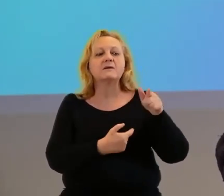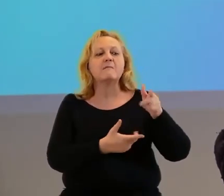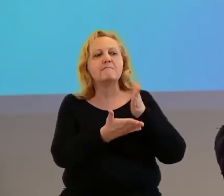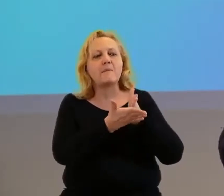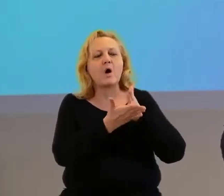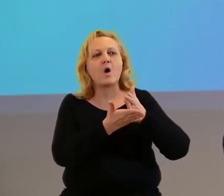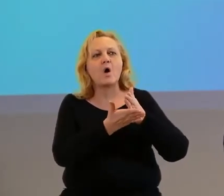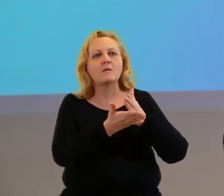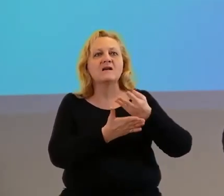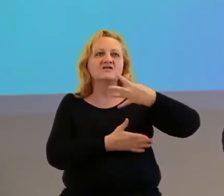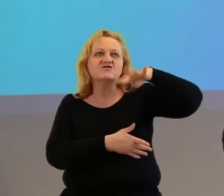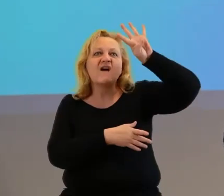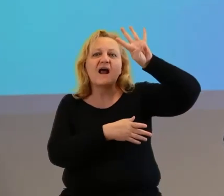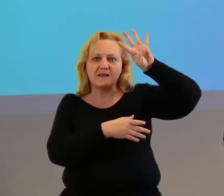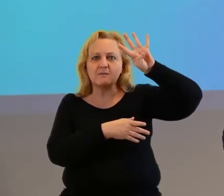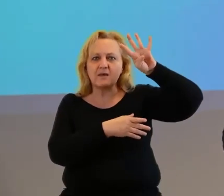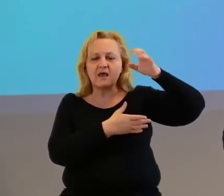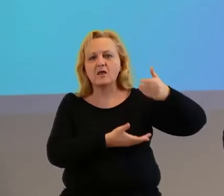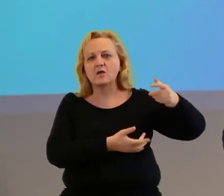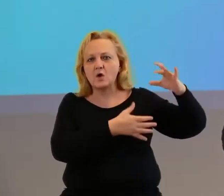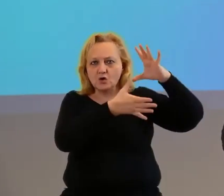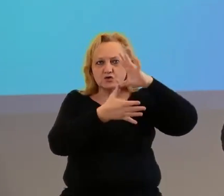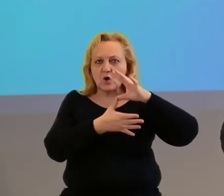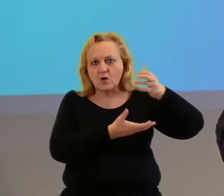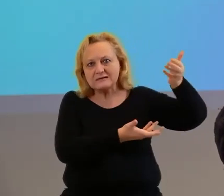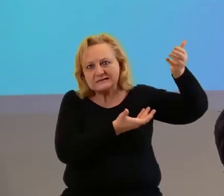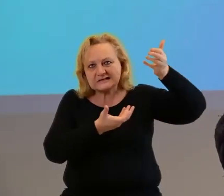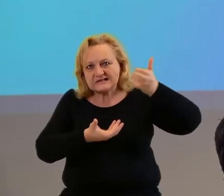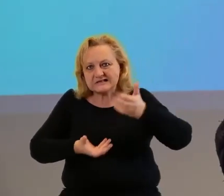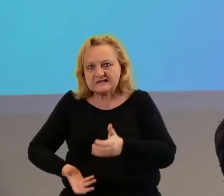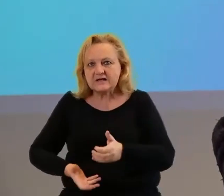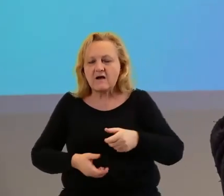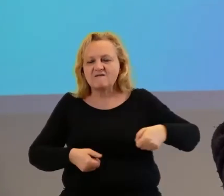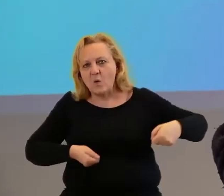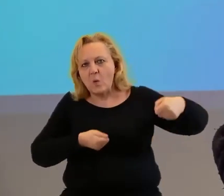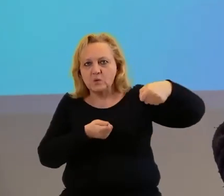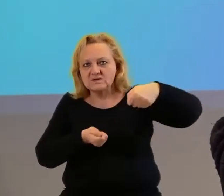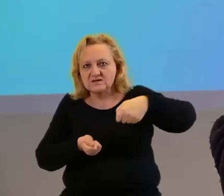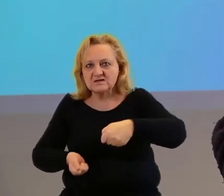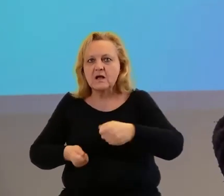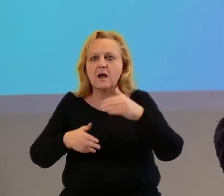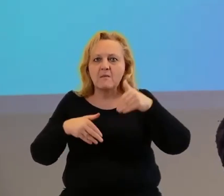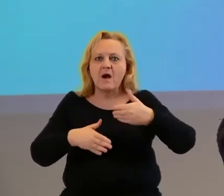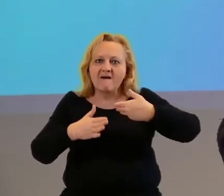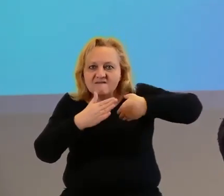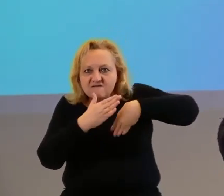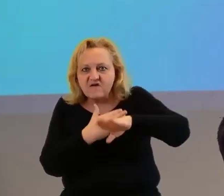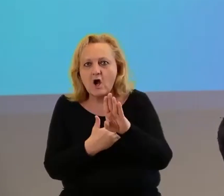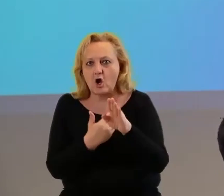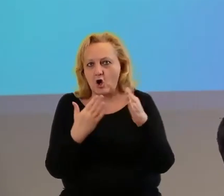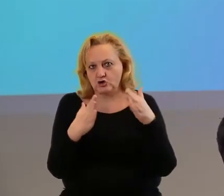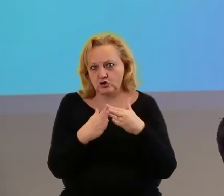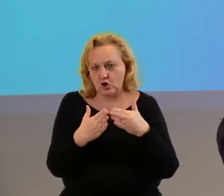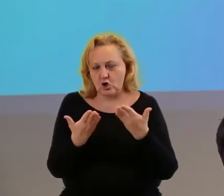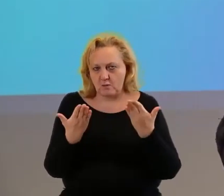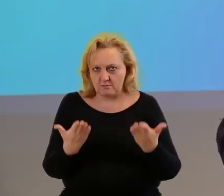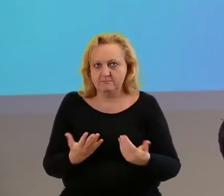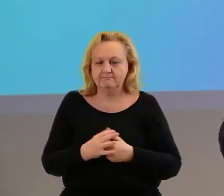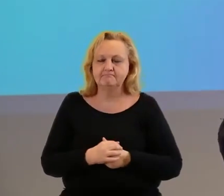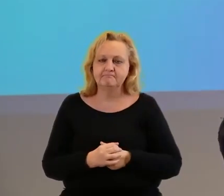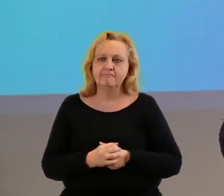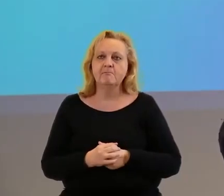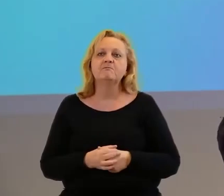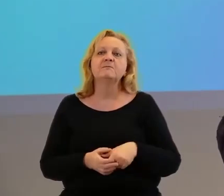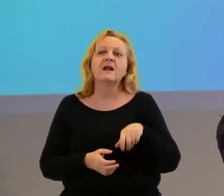dół z tego czwartego piętra na tym wózku, żeby mógł się wydostać po prostu z tego mieszkania.